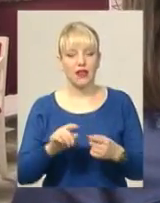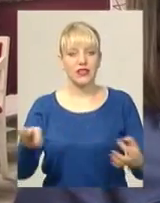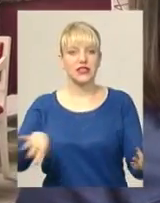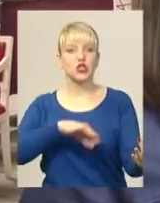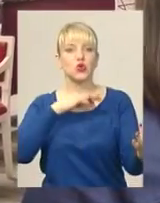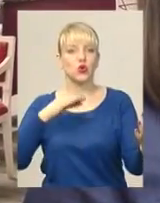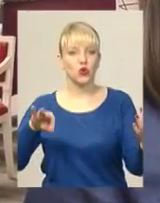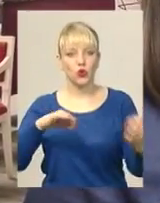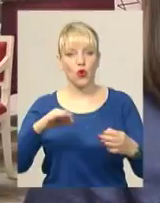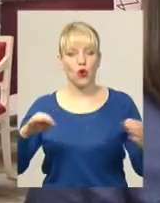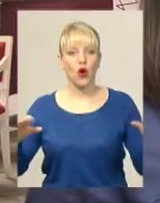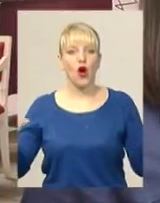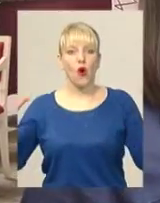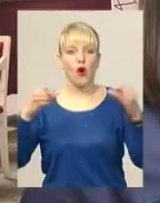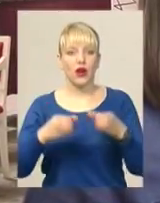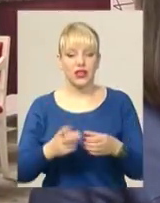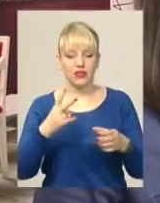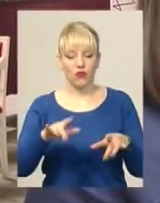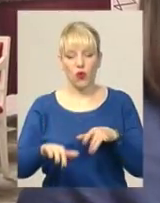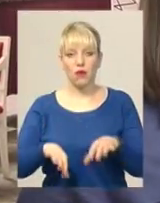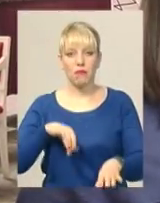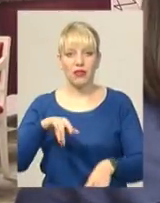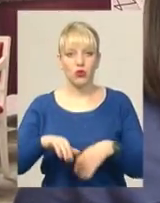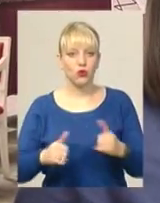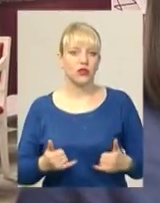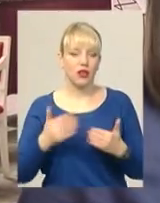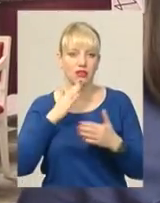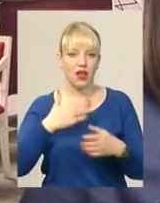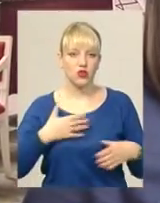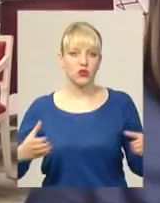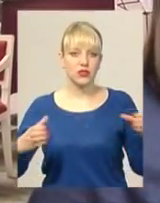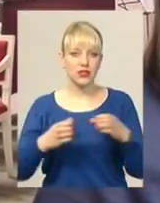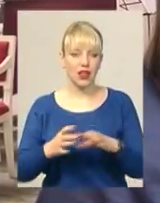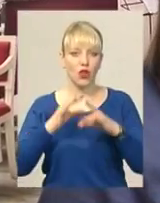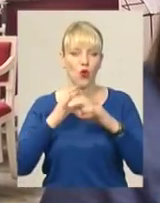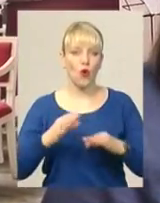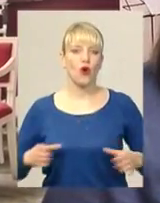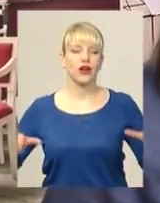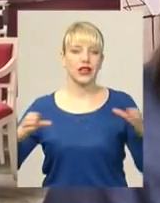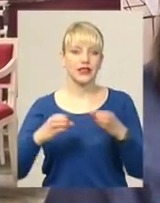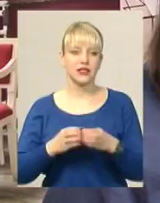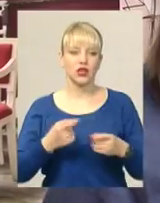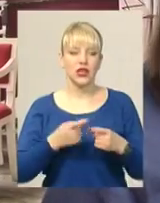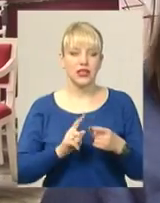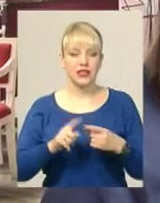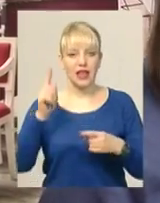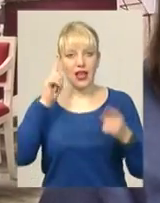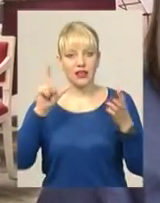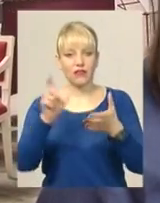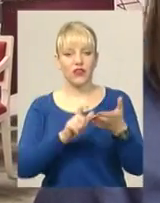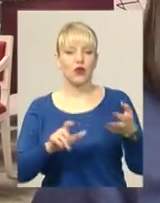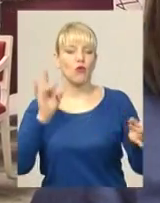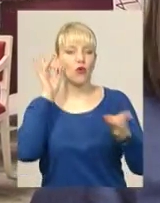оркестру і двох бандур для нашого складу оркестру цей твір, і він прозвучить в новому